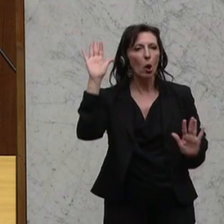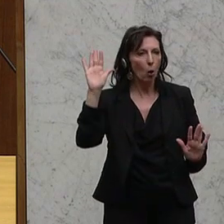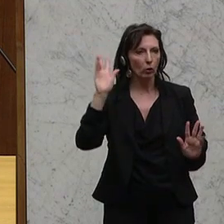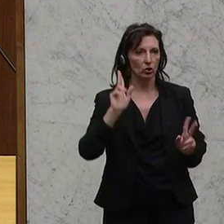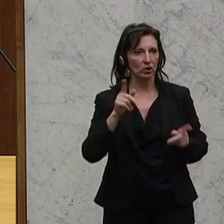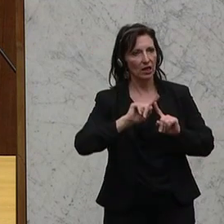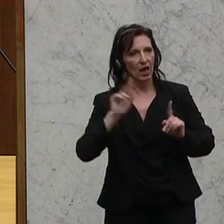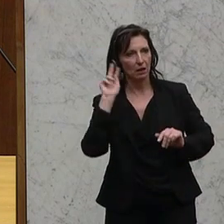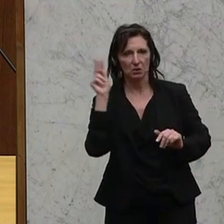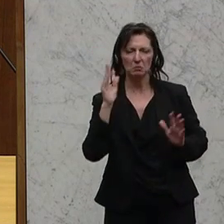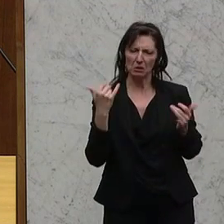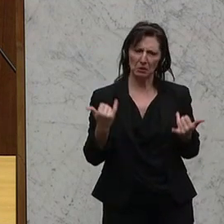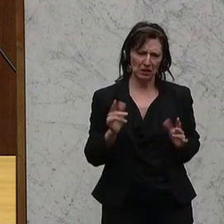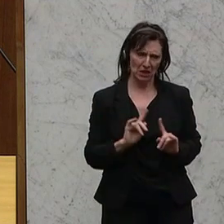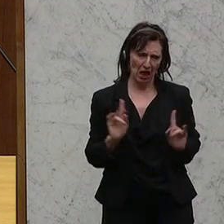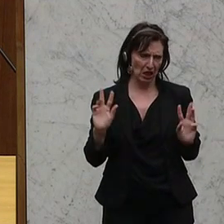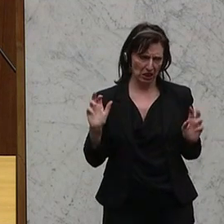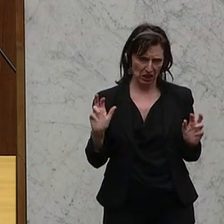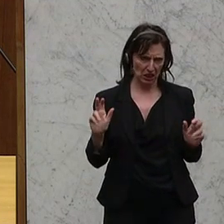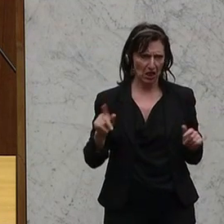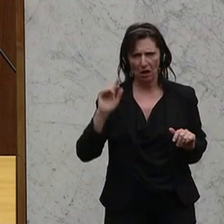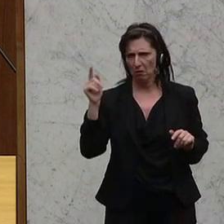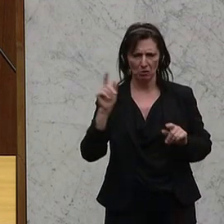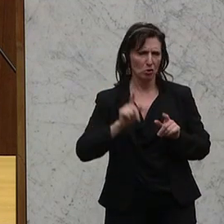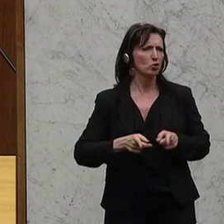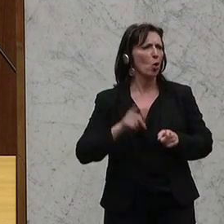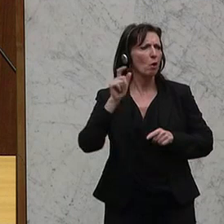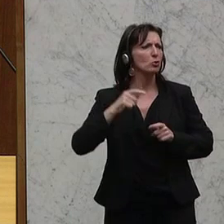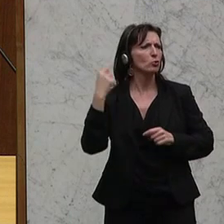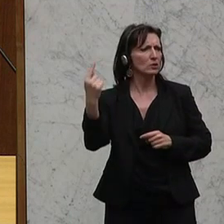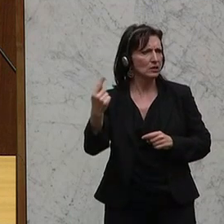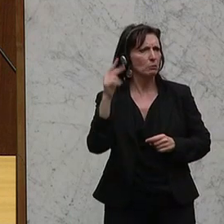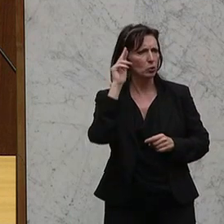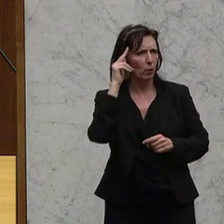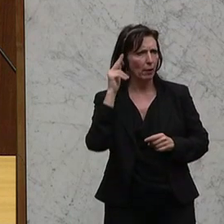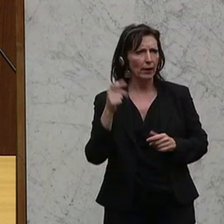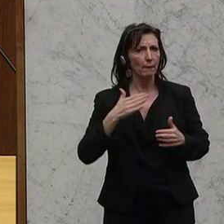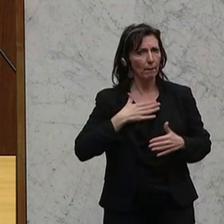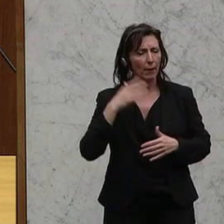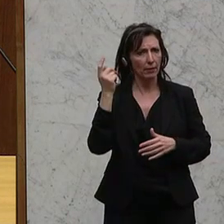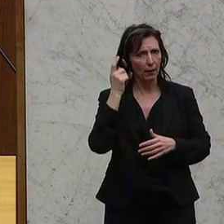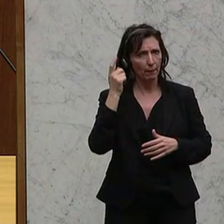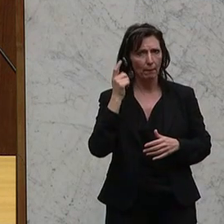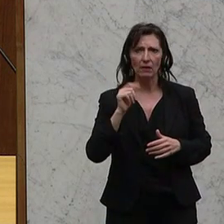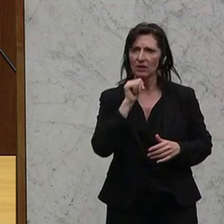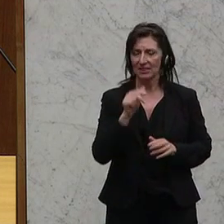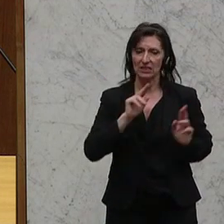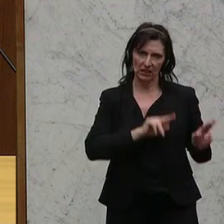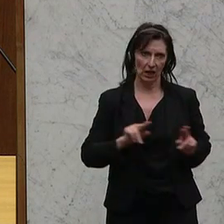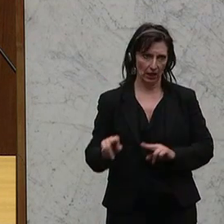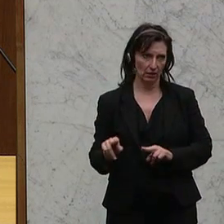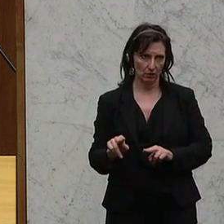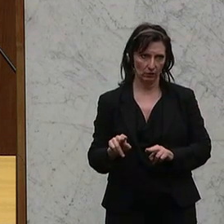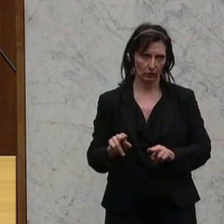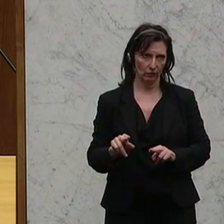betrachten, das ist aber nicht meine Aufgabe, das müssen die Leute, die das vertreten, selber sagen. Ich finde, das ist in hohem Maße ungerecht und